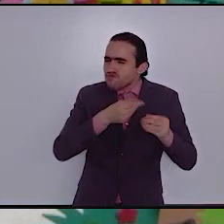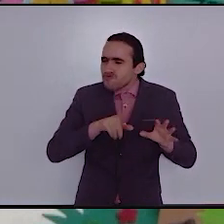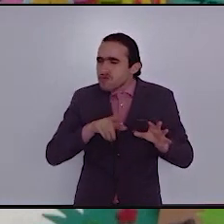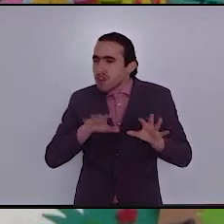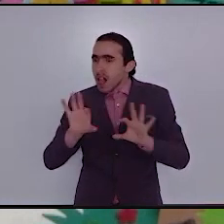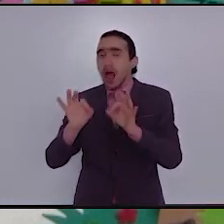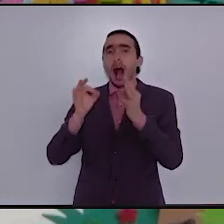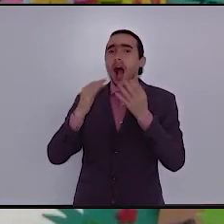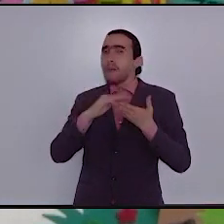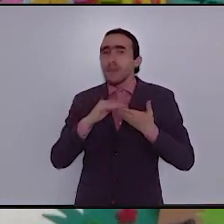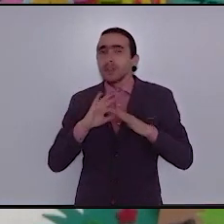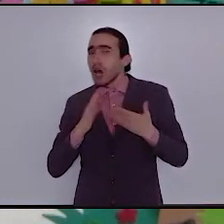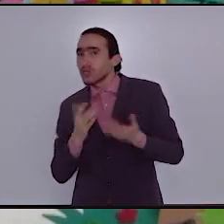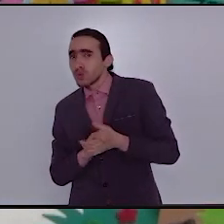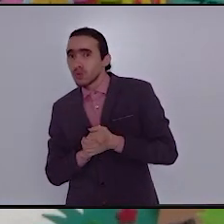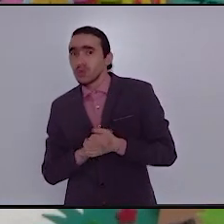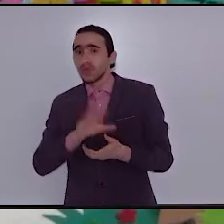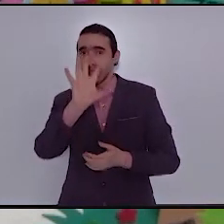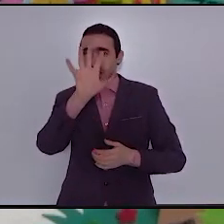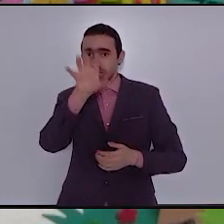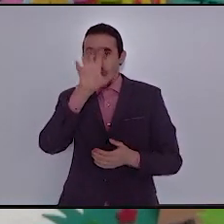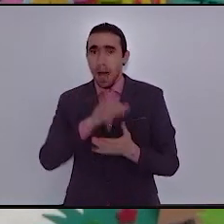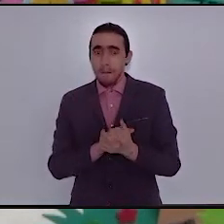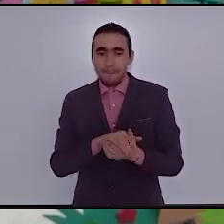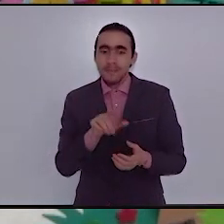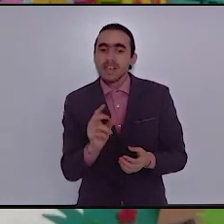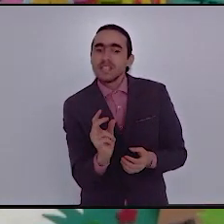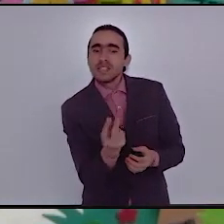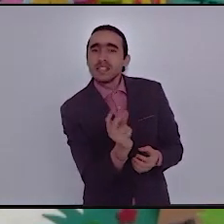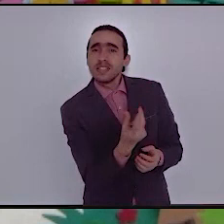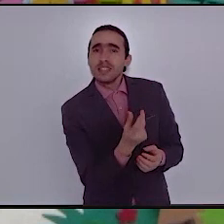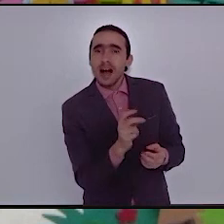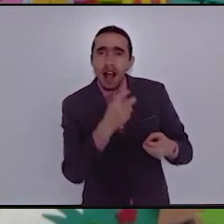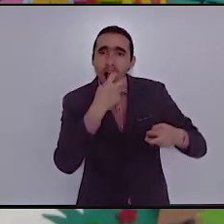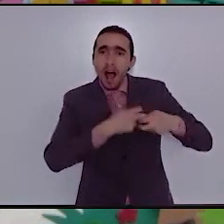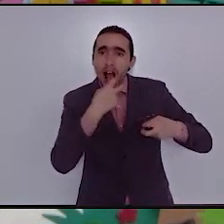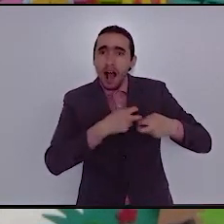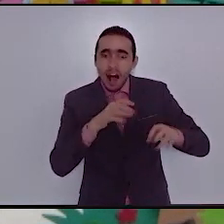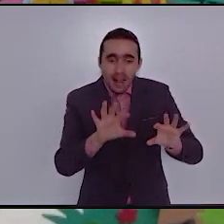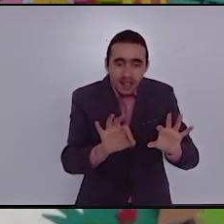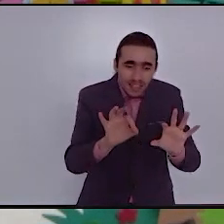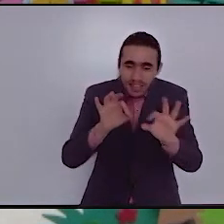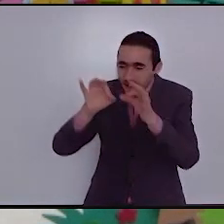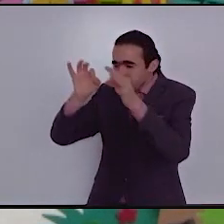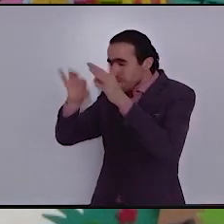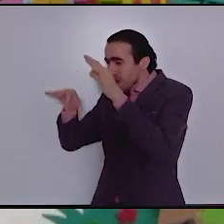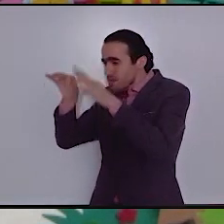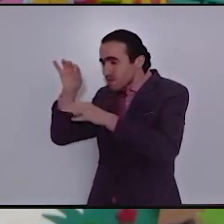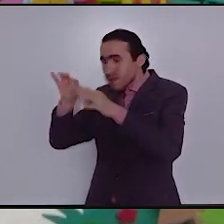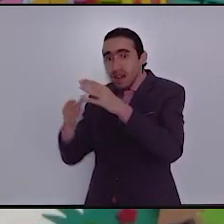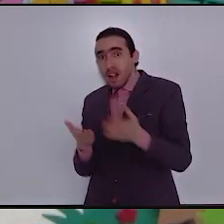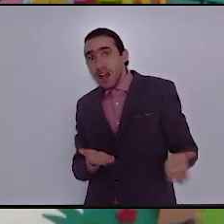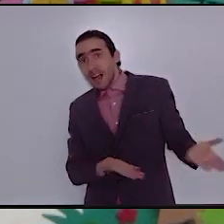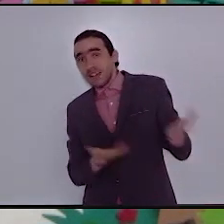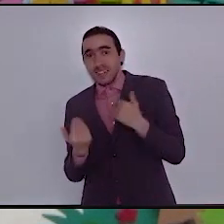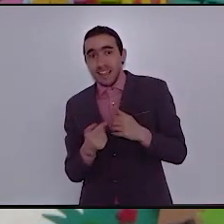الحل؟ نعم نملأها بالأحجار فأحضر الكثير هيا نحضر